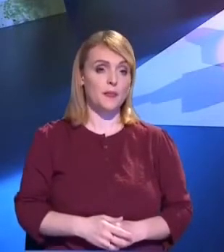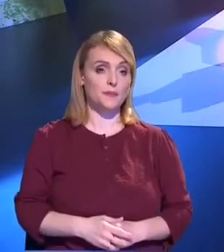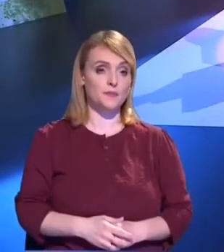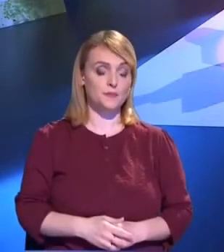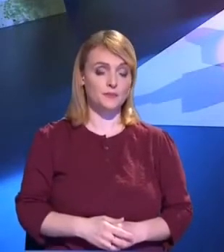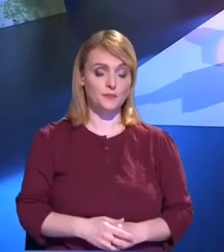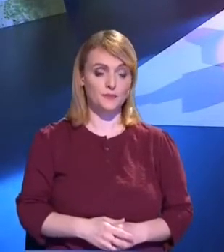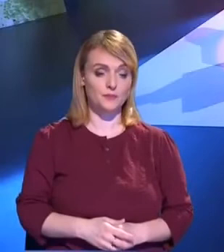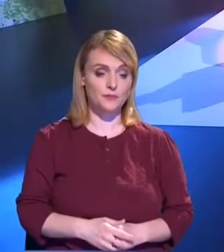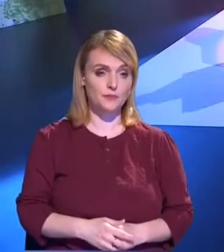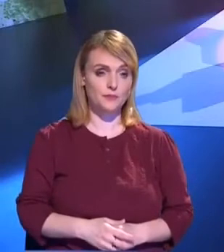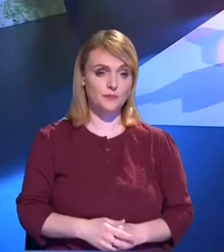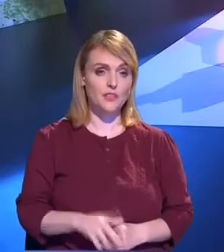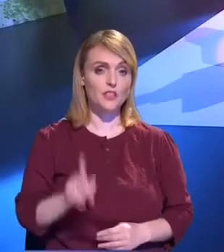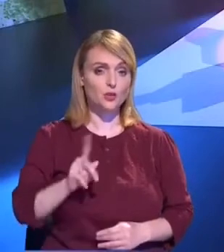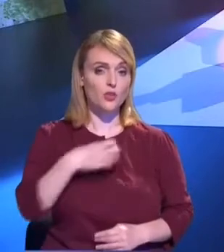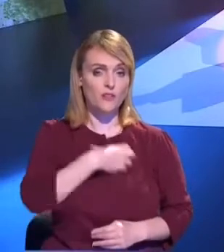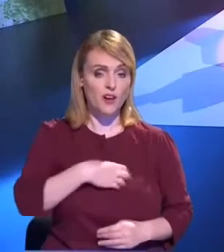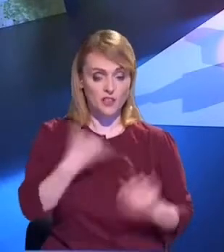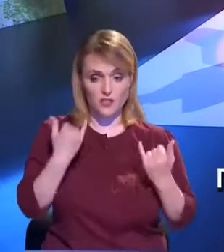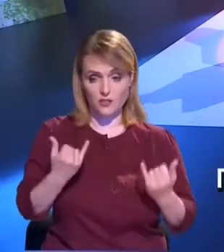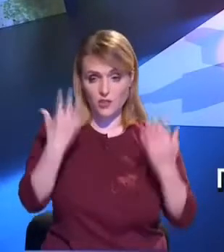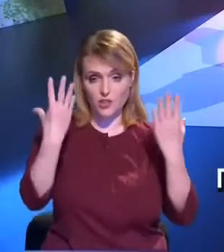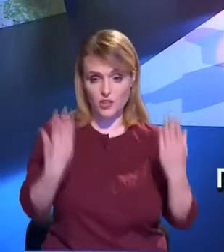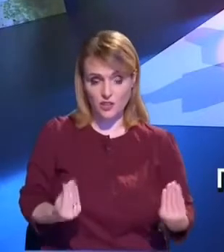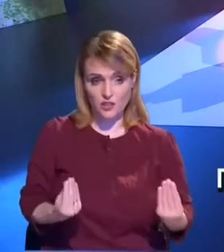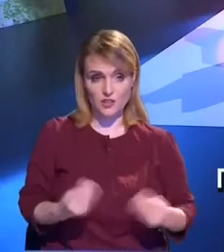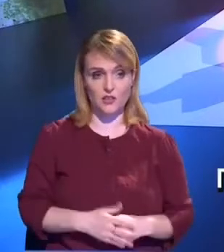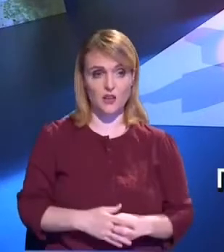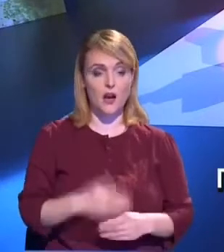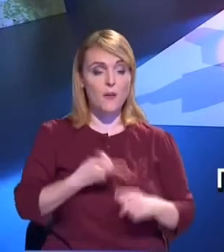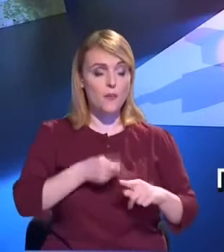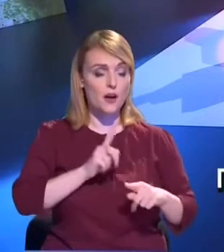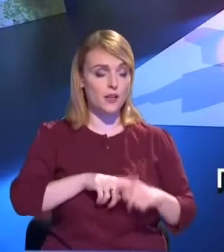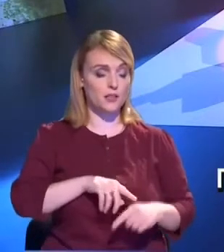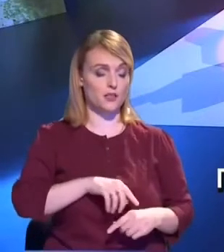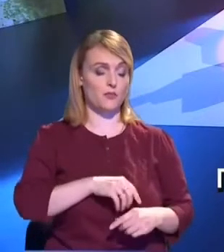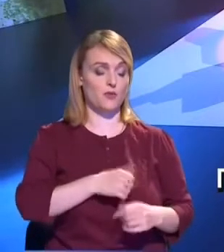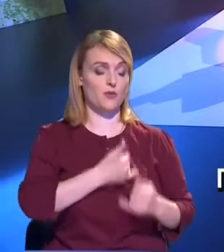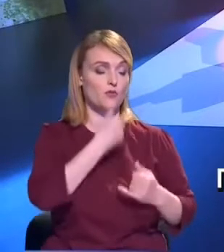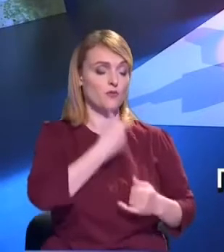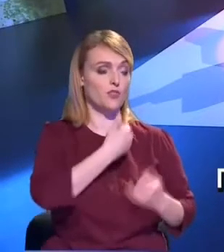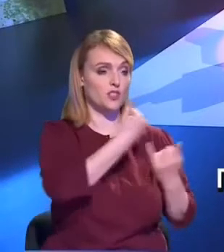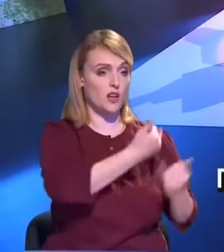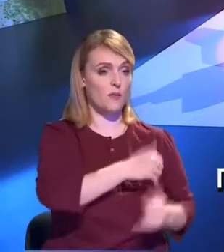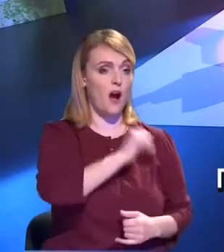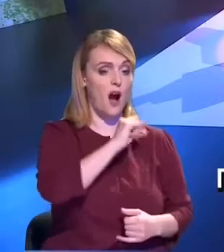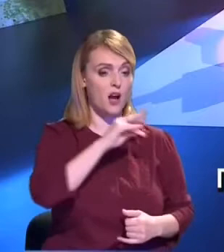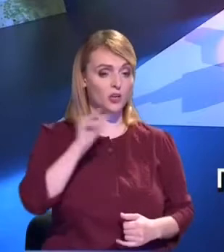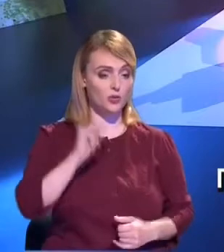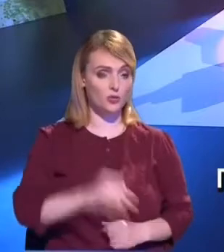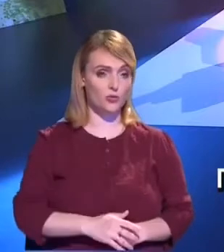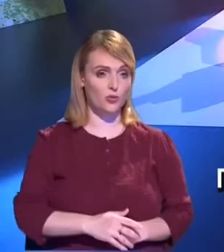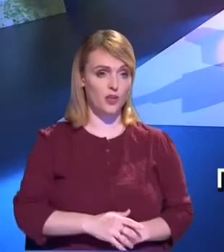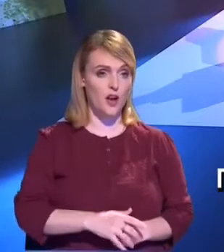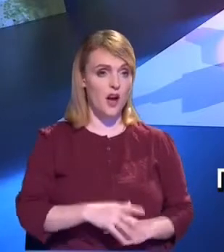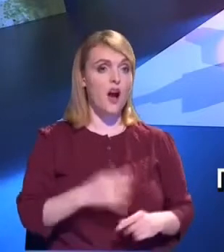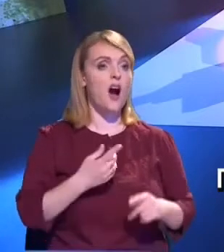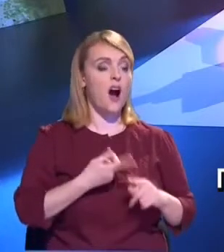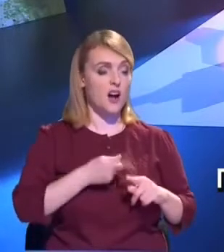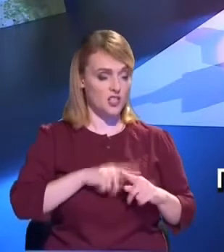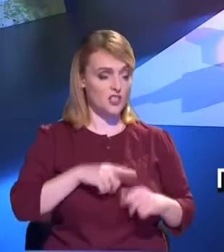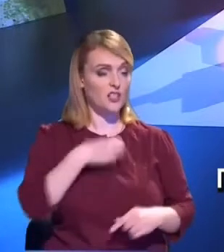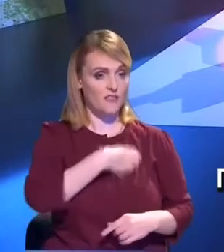la ziua de azi. În acest sens, domnule Andros, spuneți-ne, vă rog, cât de important este ca